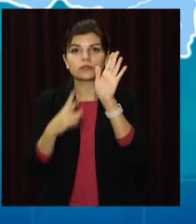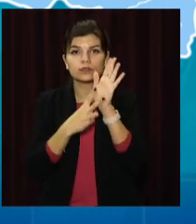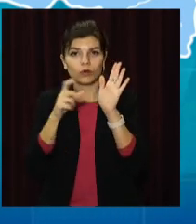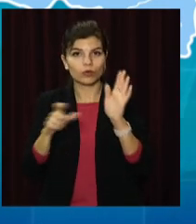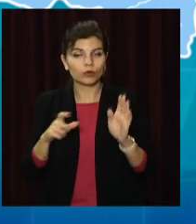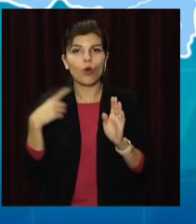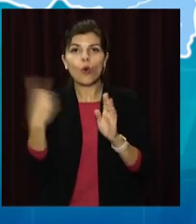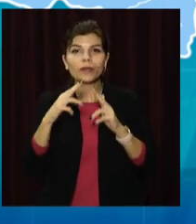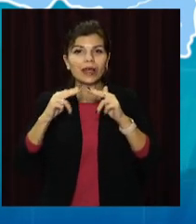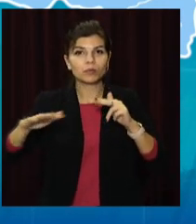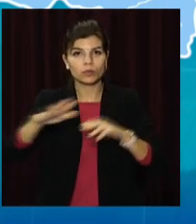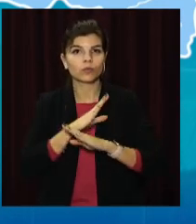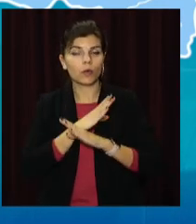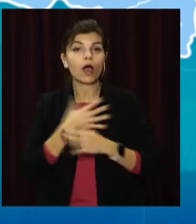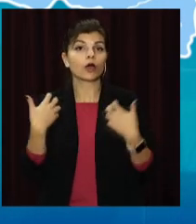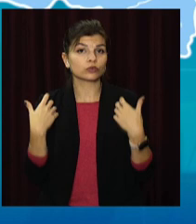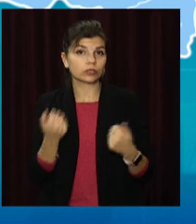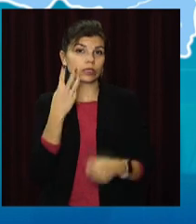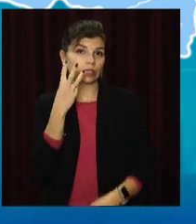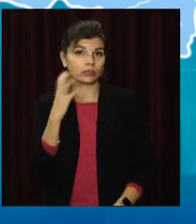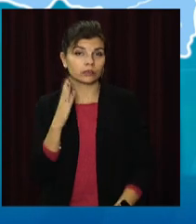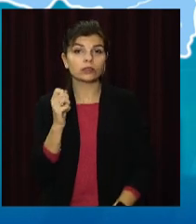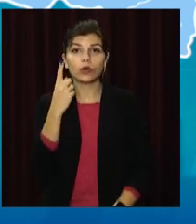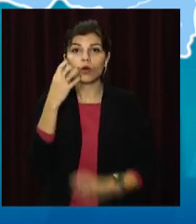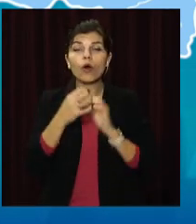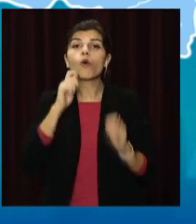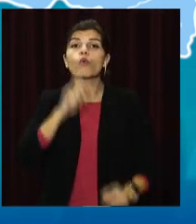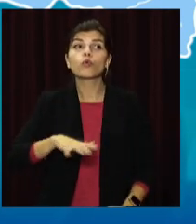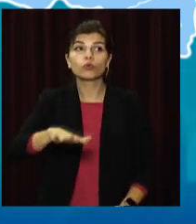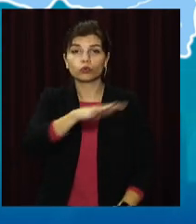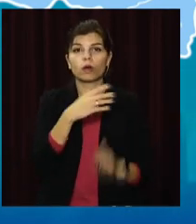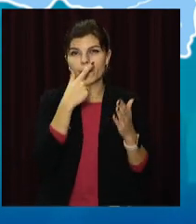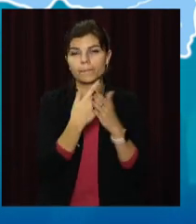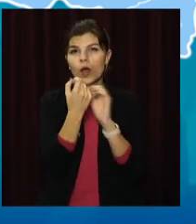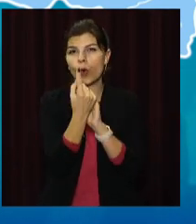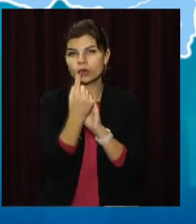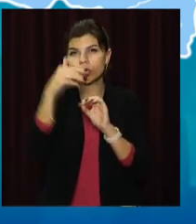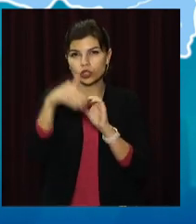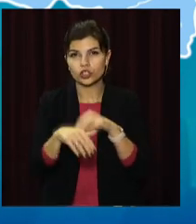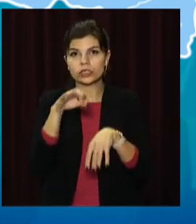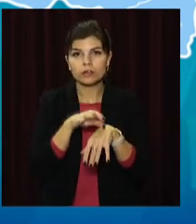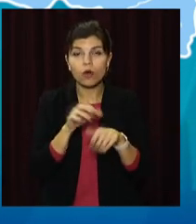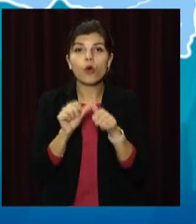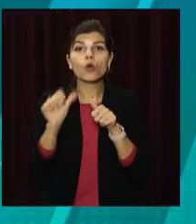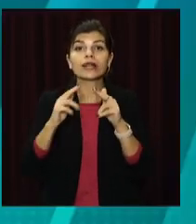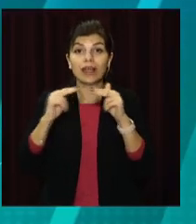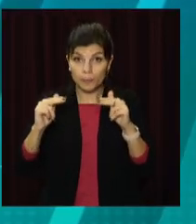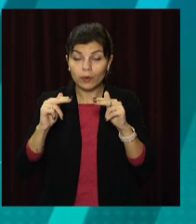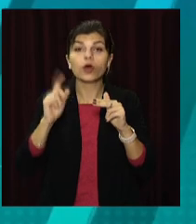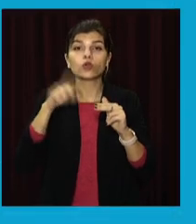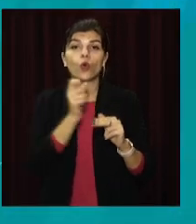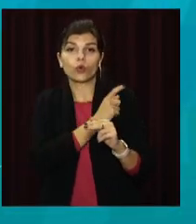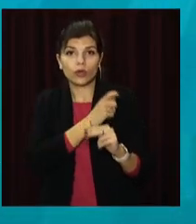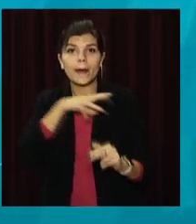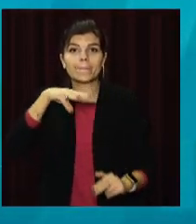недуга 77 жителів області, одужали понад 300. За добу в Україні майже 11 тисяч нових захворілах. Крім